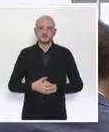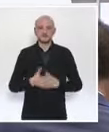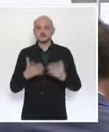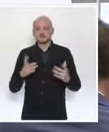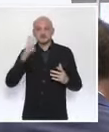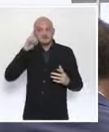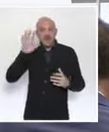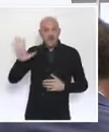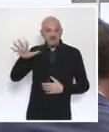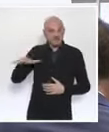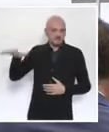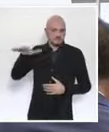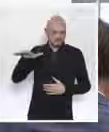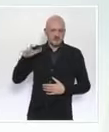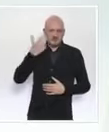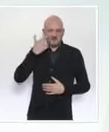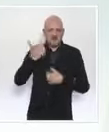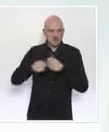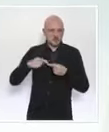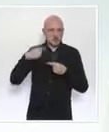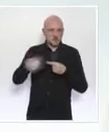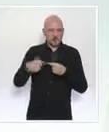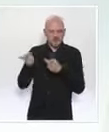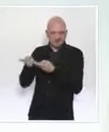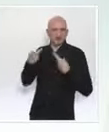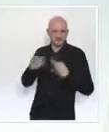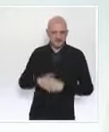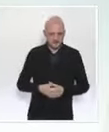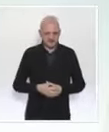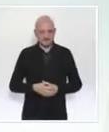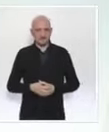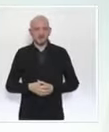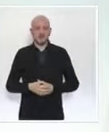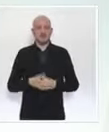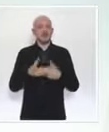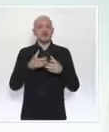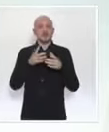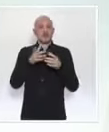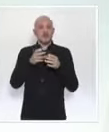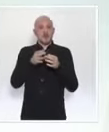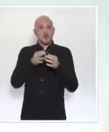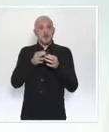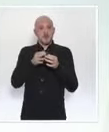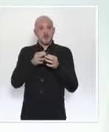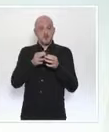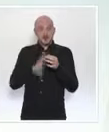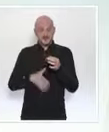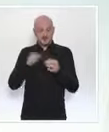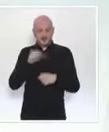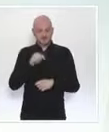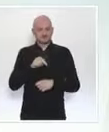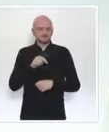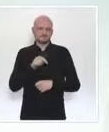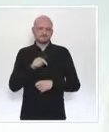en début de semaine prochaine. Ces résultats doivent être consolidés et nous